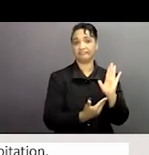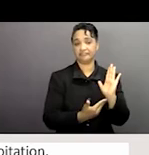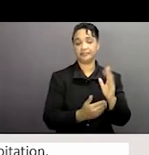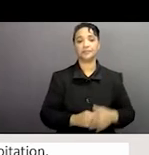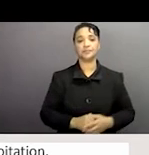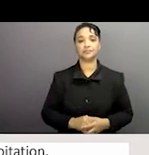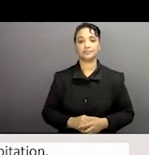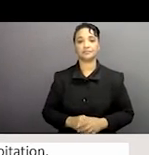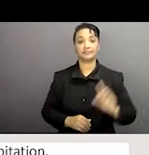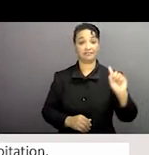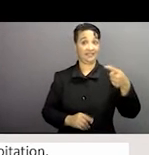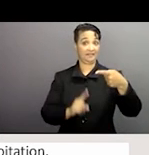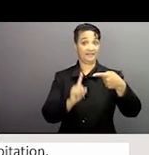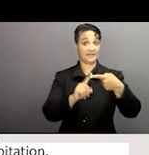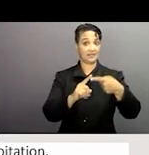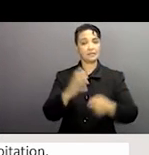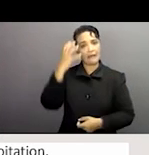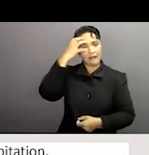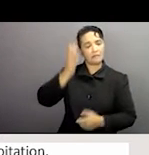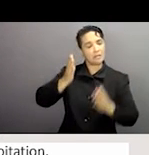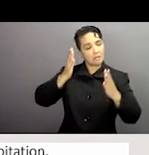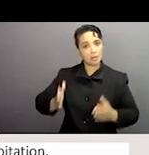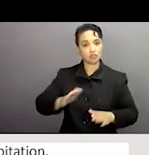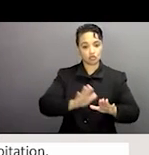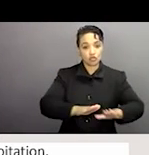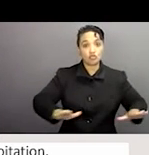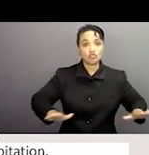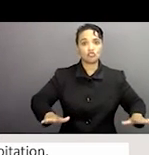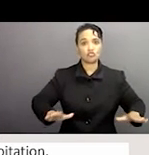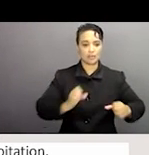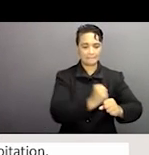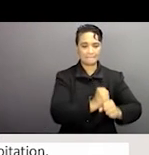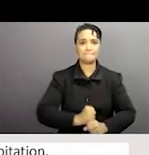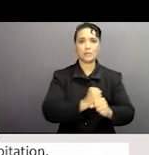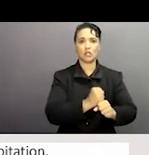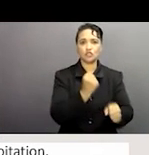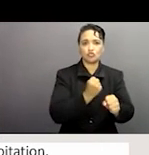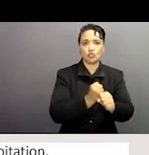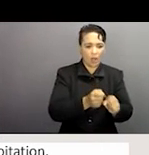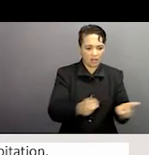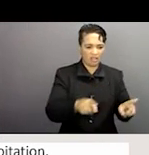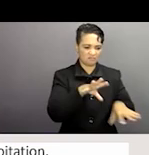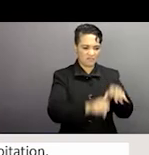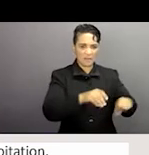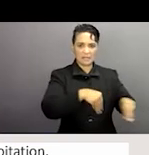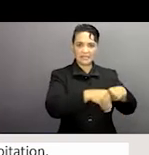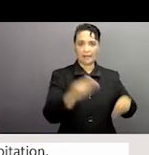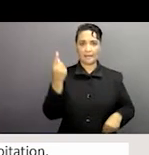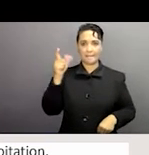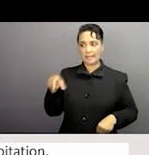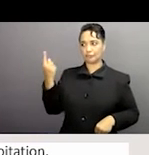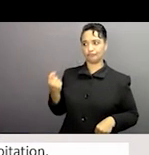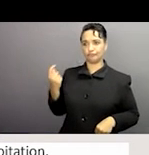large à prendre en considération les états doivent protéger les enfants des types de ce travail et d'exploitation